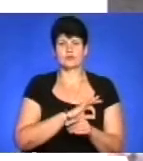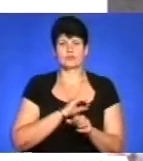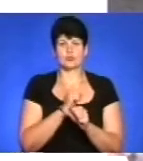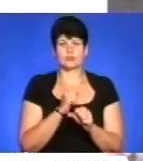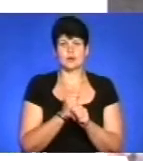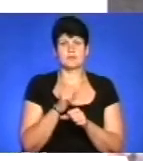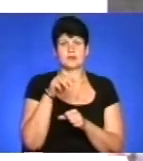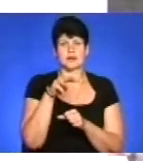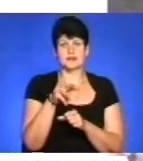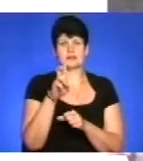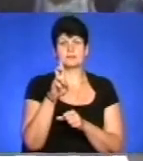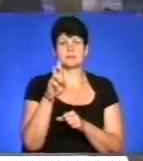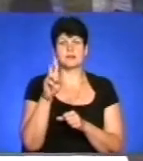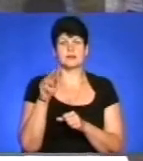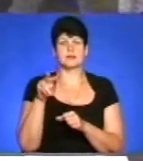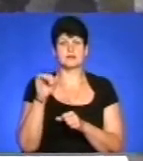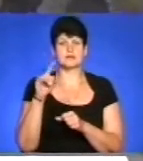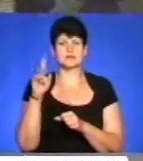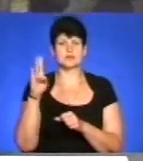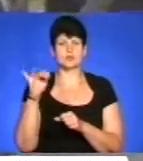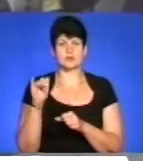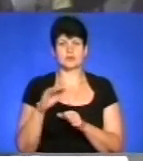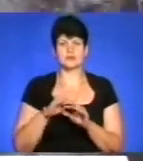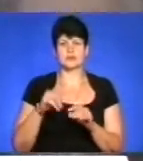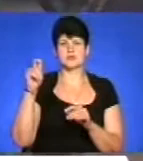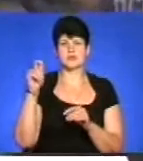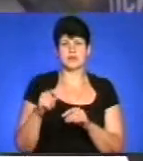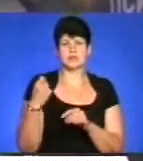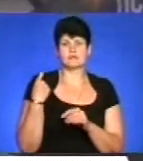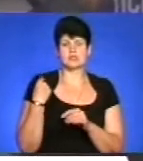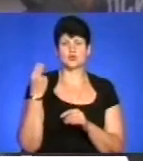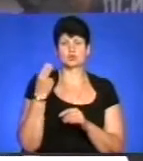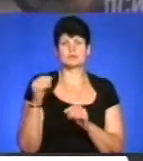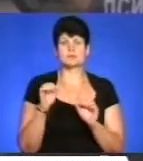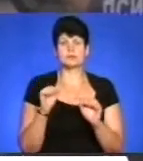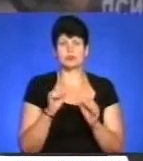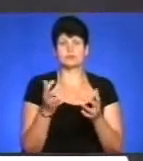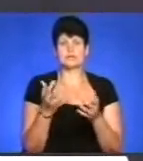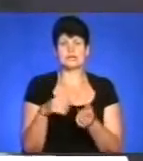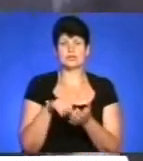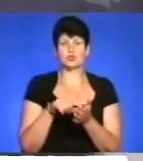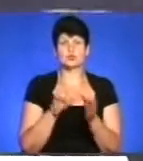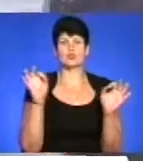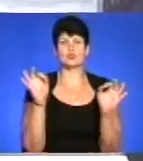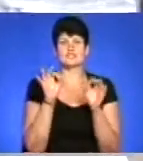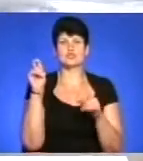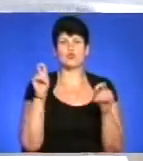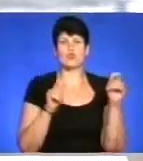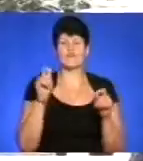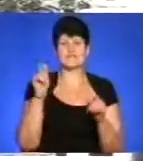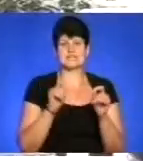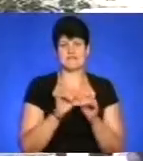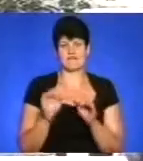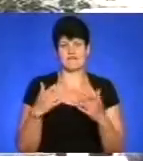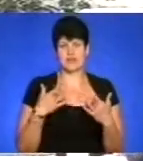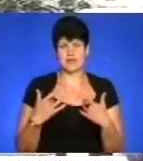Михайла Близнюка. Учні приїхали до Одеси з художнім керівником, аби взяти участь у музичному фестивалі. Два